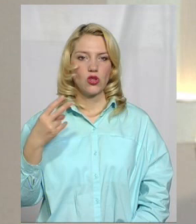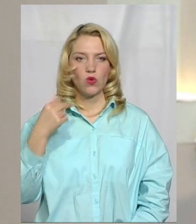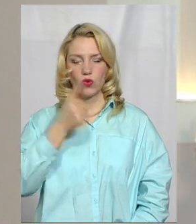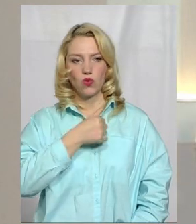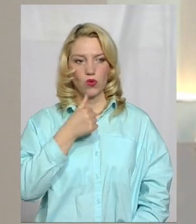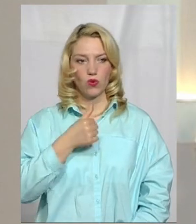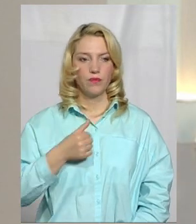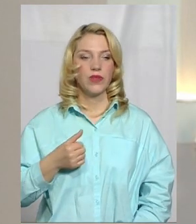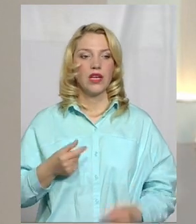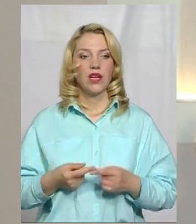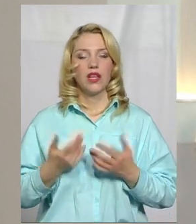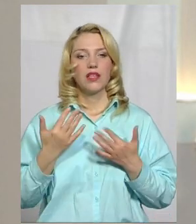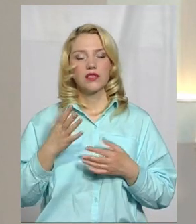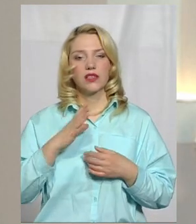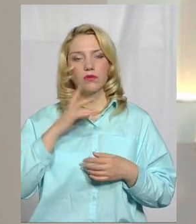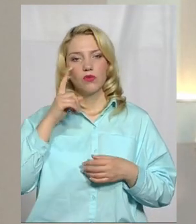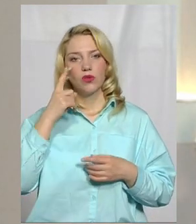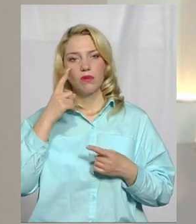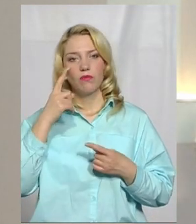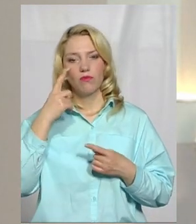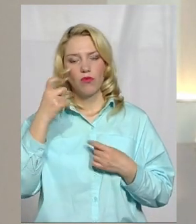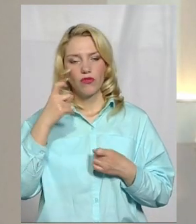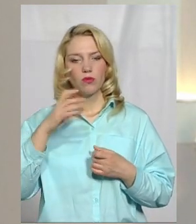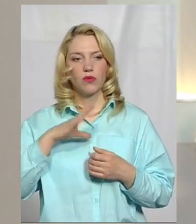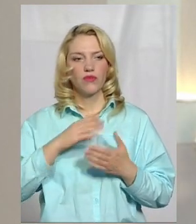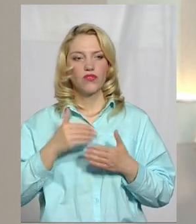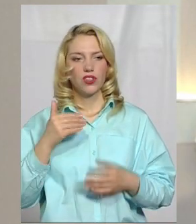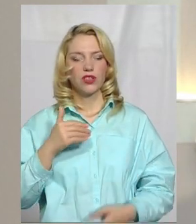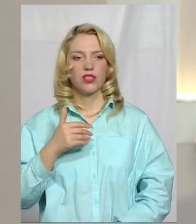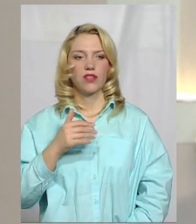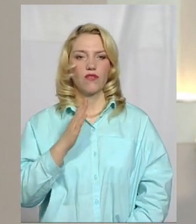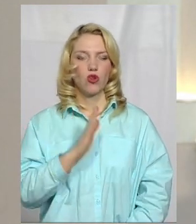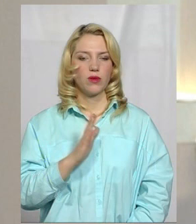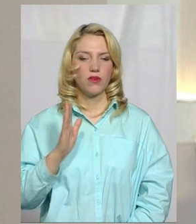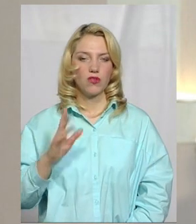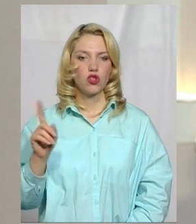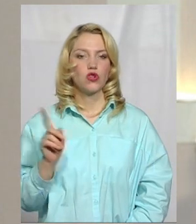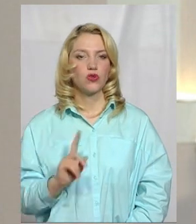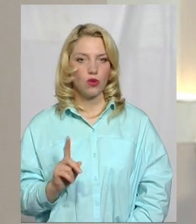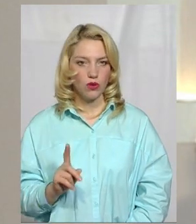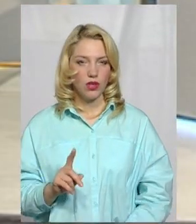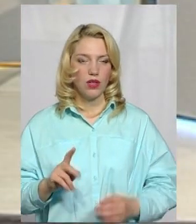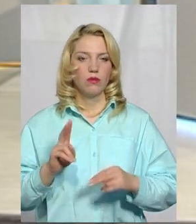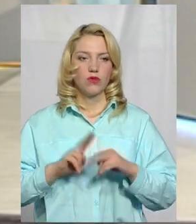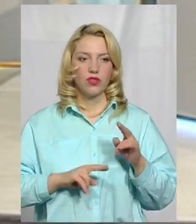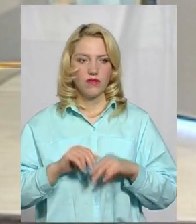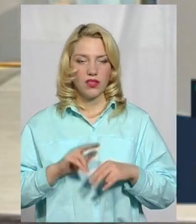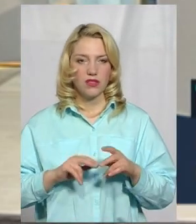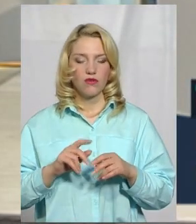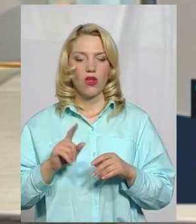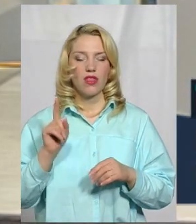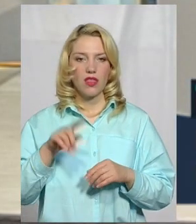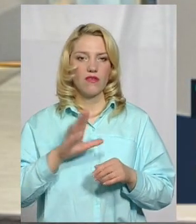Наскільки були повідомлення і від Володимира Володимировича, що будівництво навіть трошки